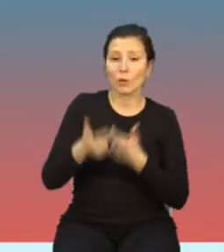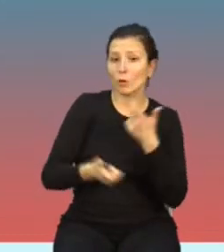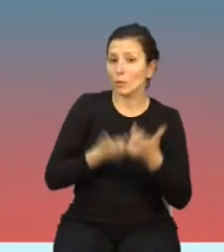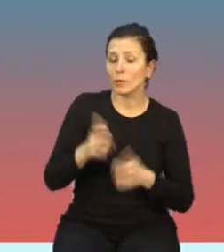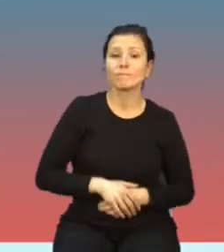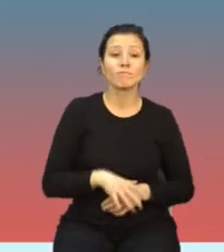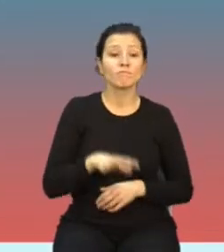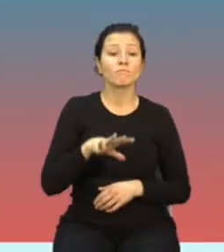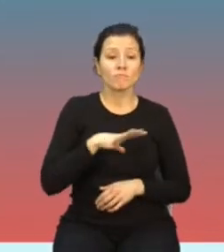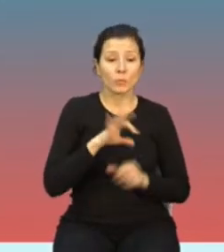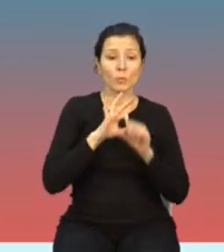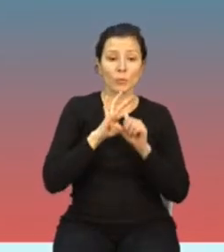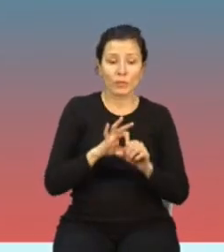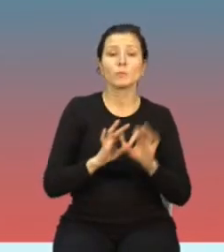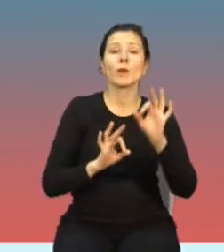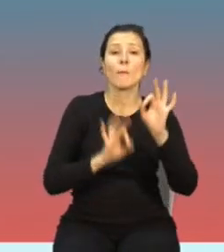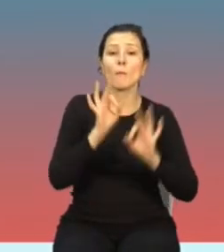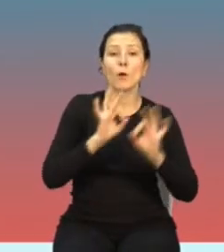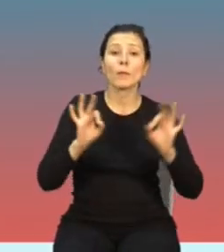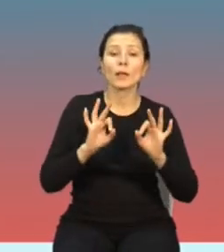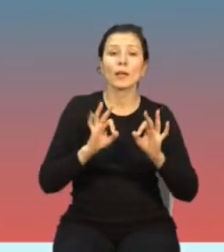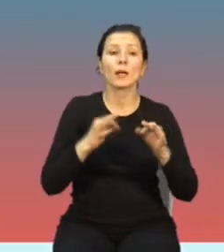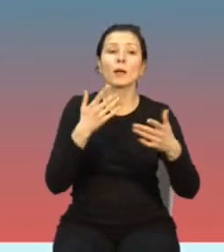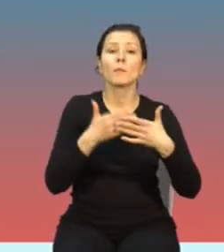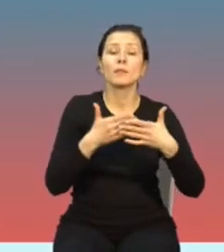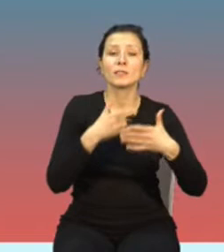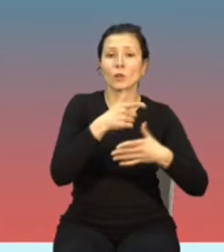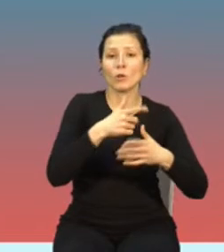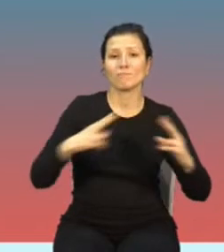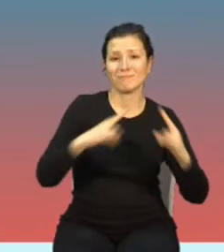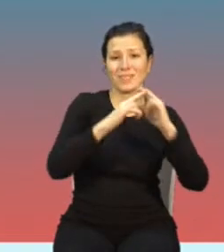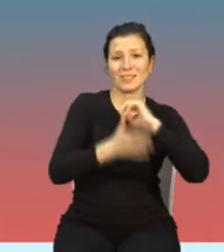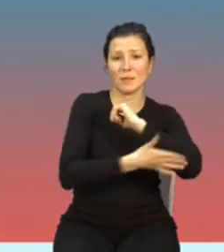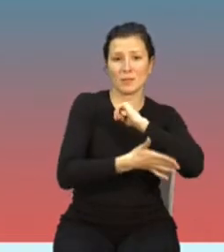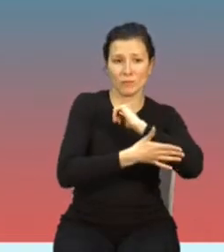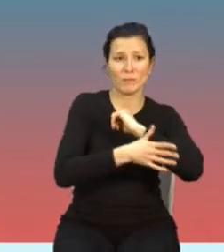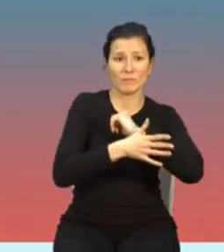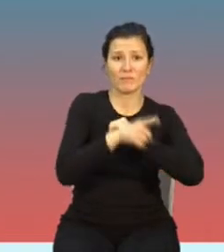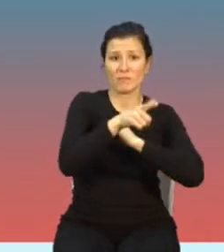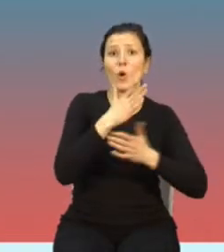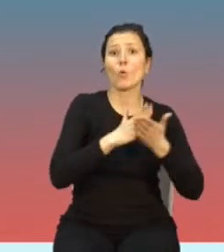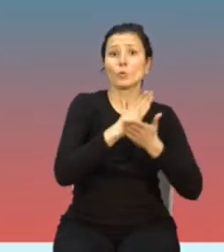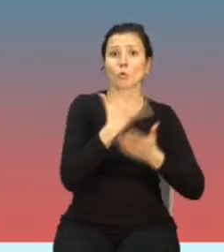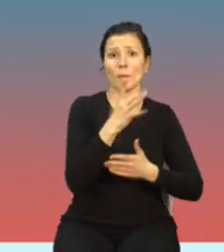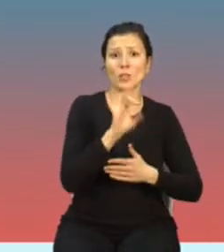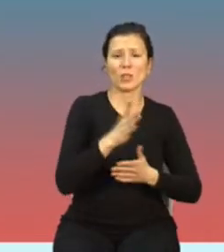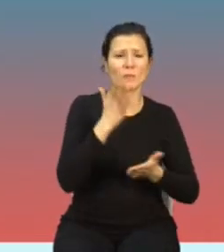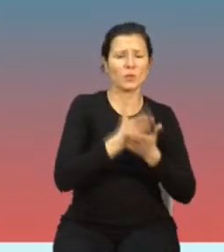przeprowadzaliśmy pomiaru emisji w pobliżu stacji bazowych w telefonie komórkowej obsługujących 5G już od dłużego czasu,